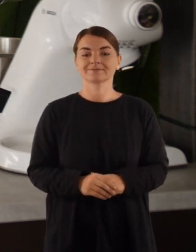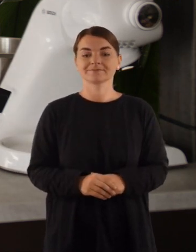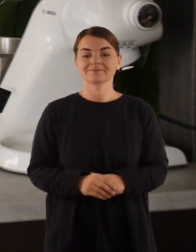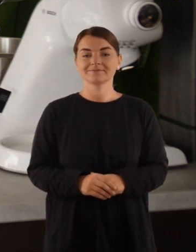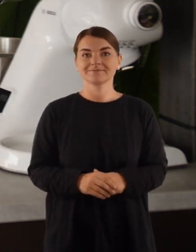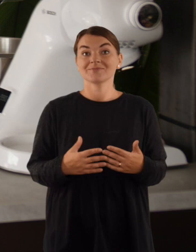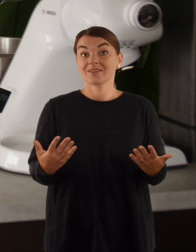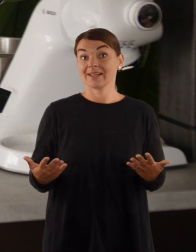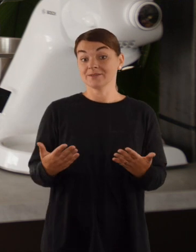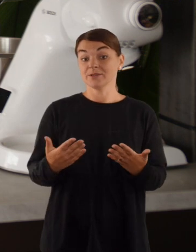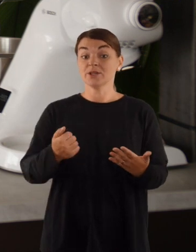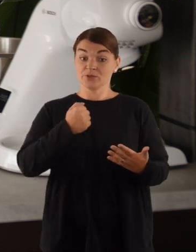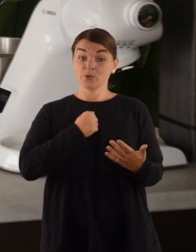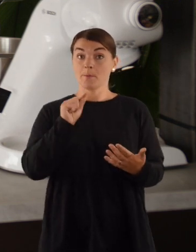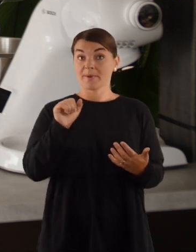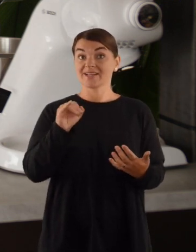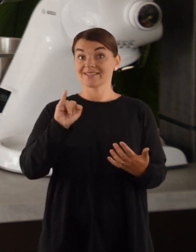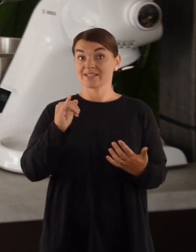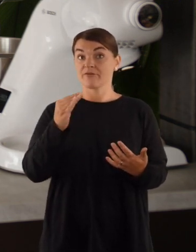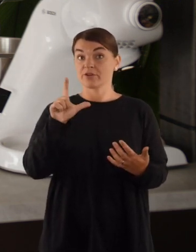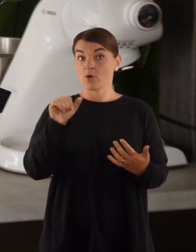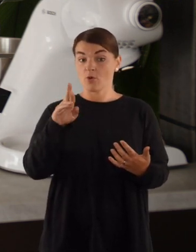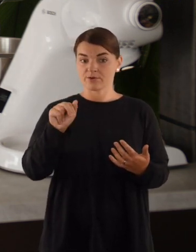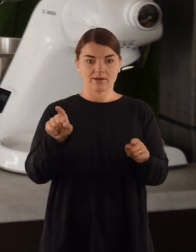Kaip minėjau, turiu šiek tiek pasifloros.